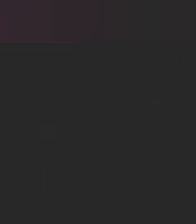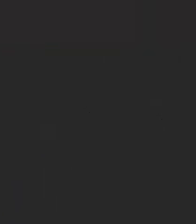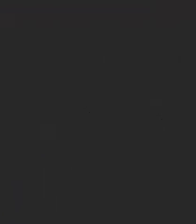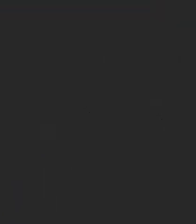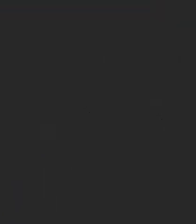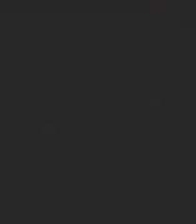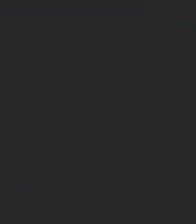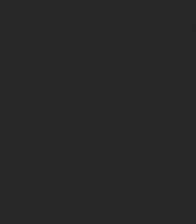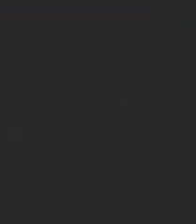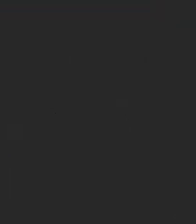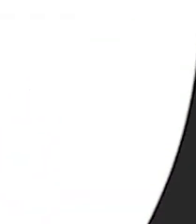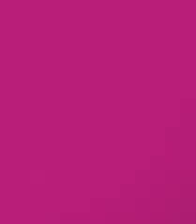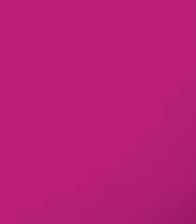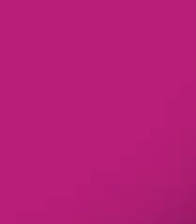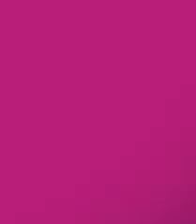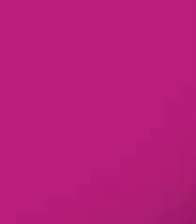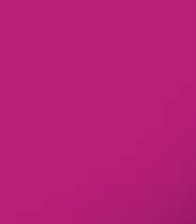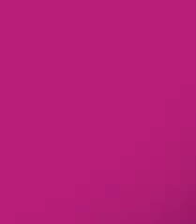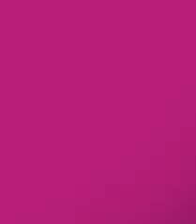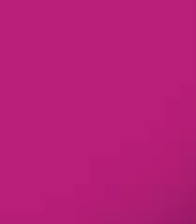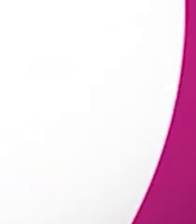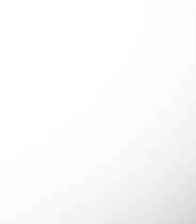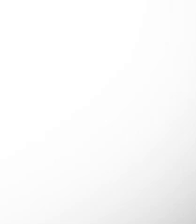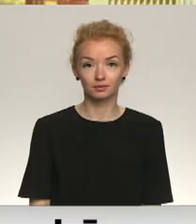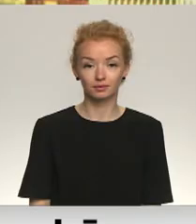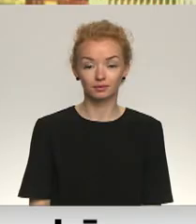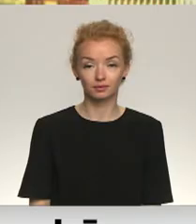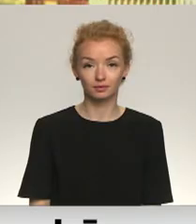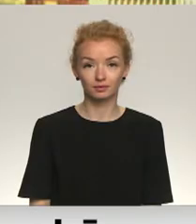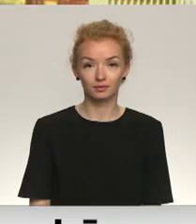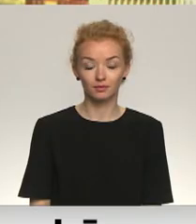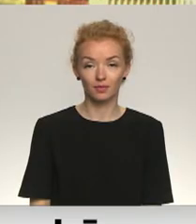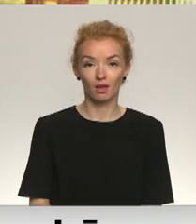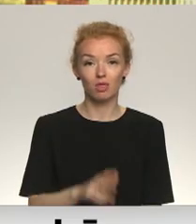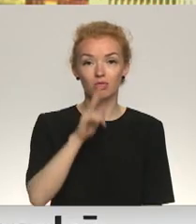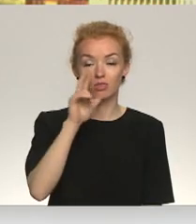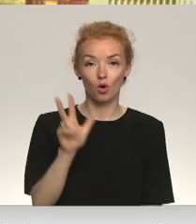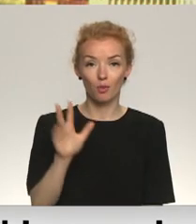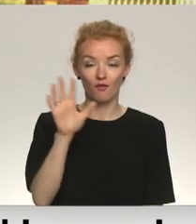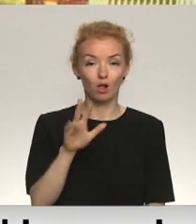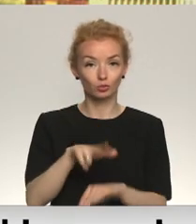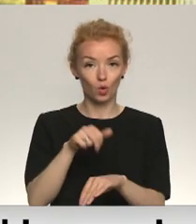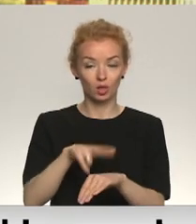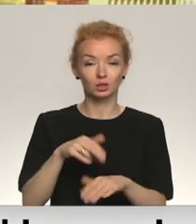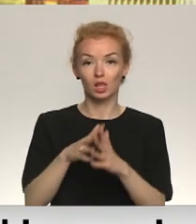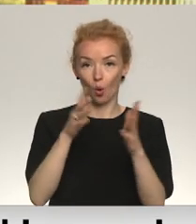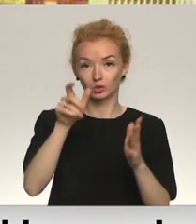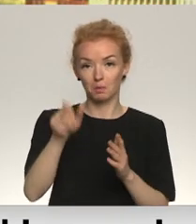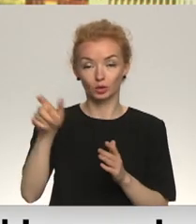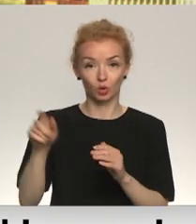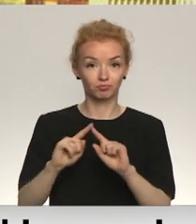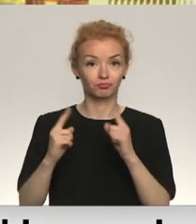Re! Viss ēters ir te! Tikmēr Daugavpilī valsts policija šodien vairākas personas